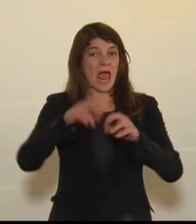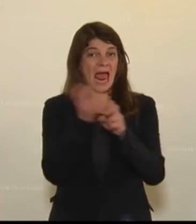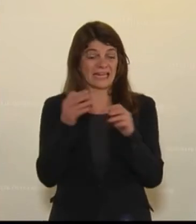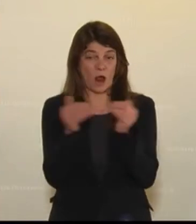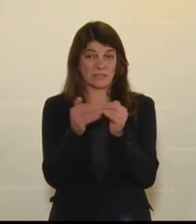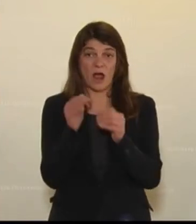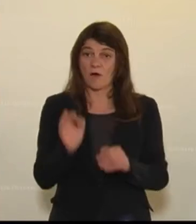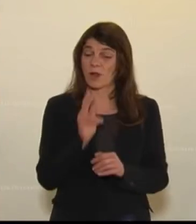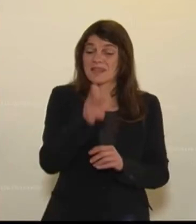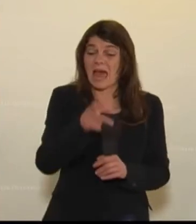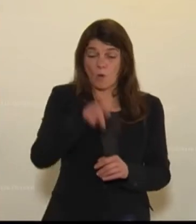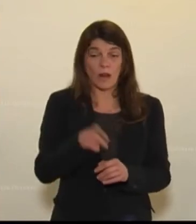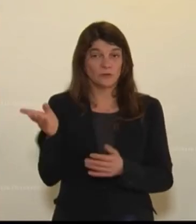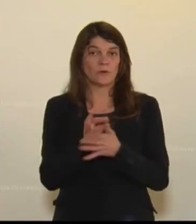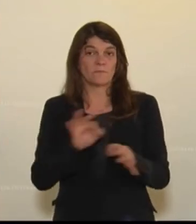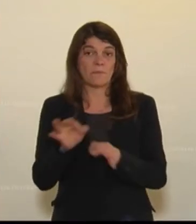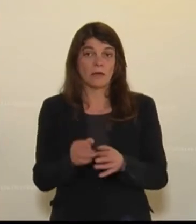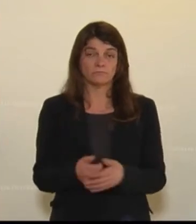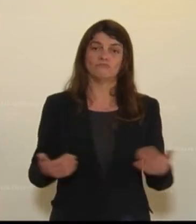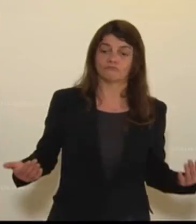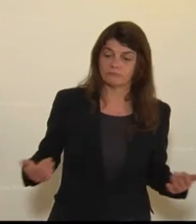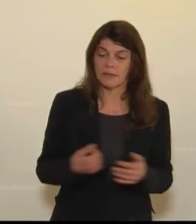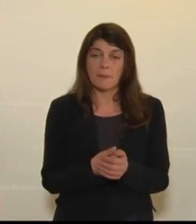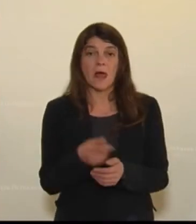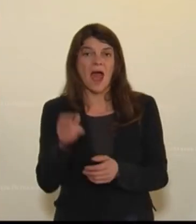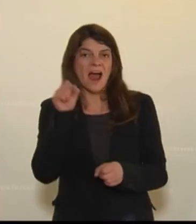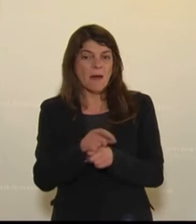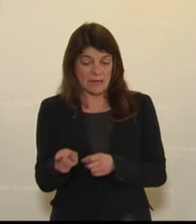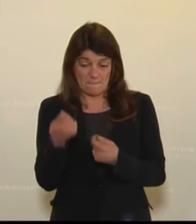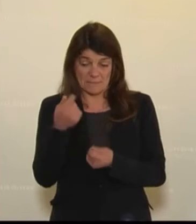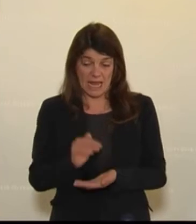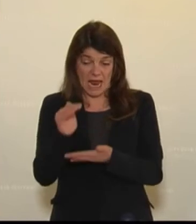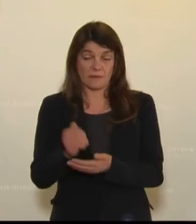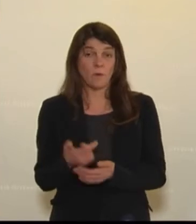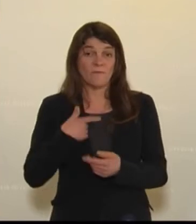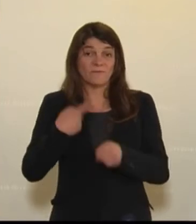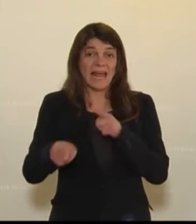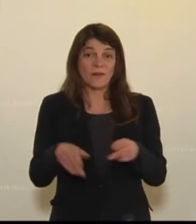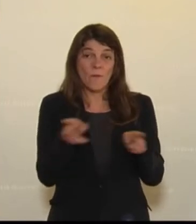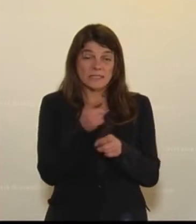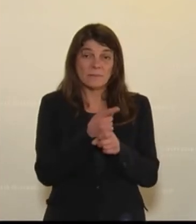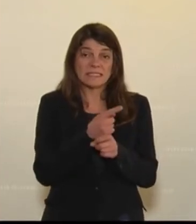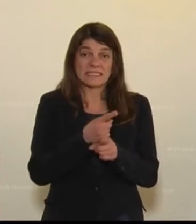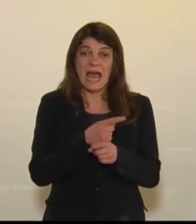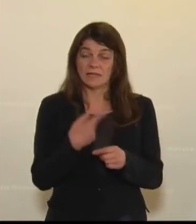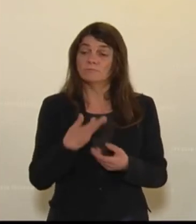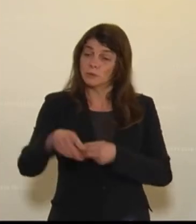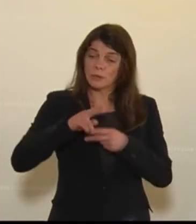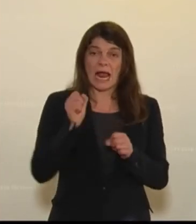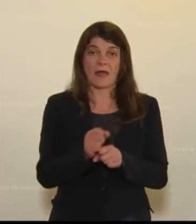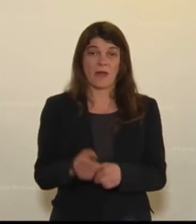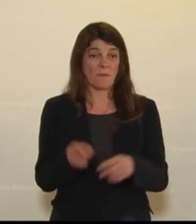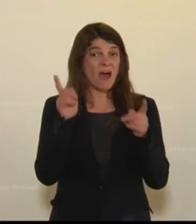für drei Monate vorgesehen. Da kann man quasi diesen Betrag, der einem fehlt in der Kurzarbeit, hereinholen wieder.